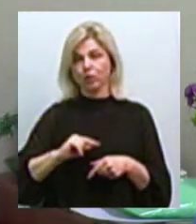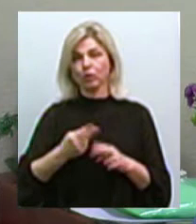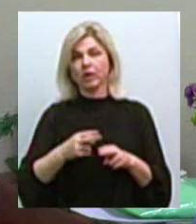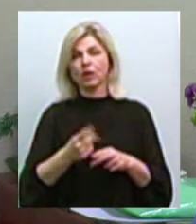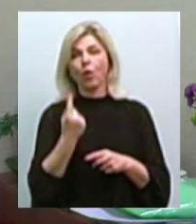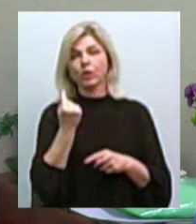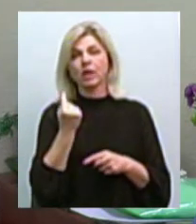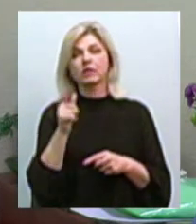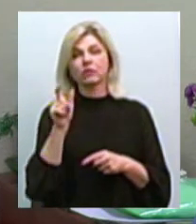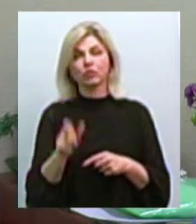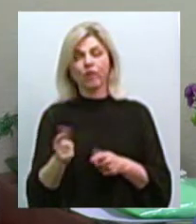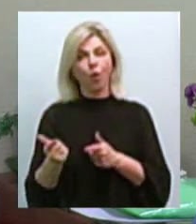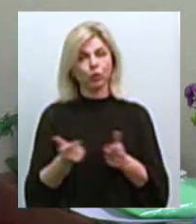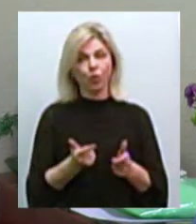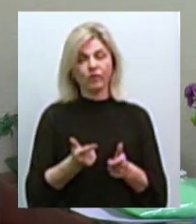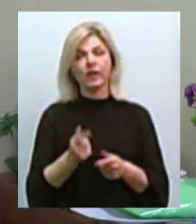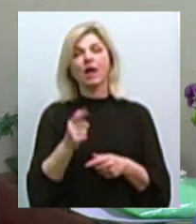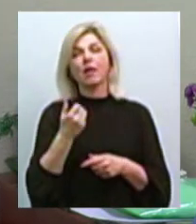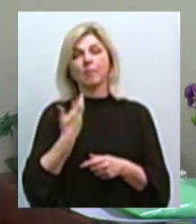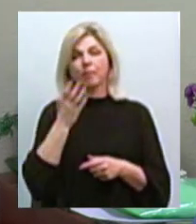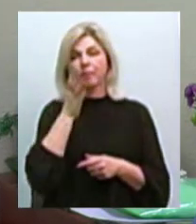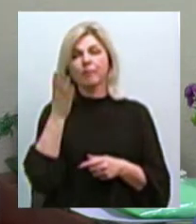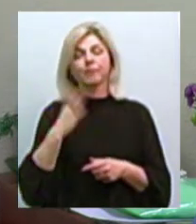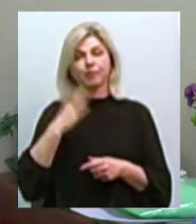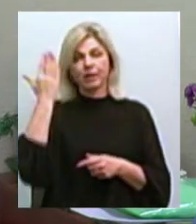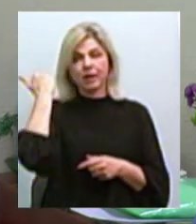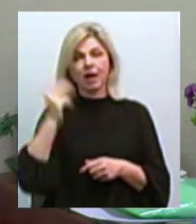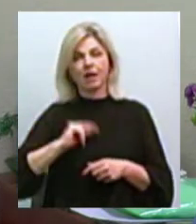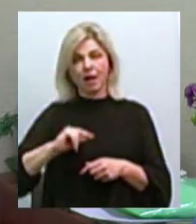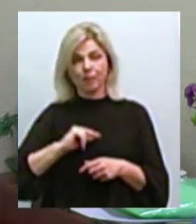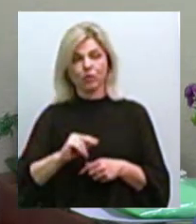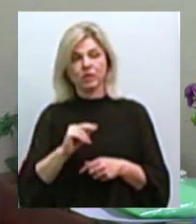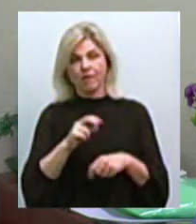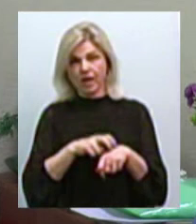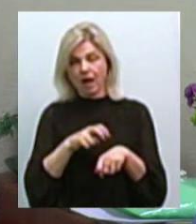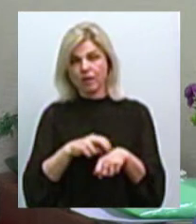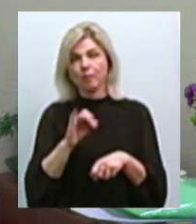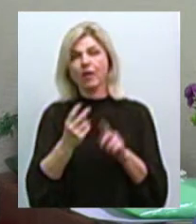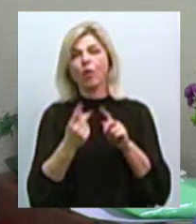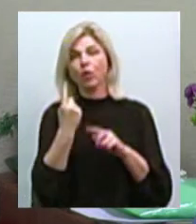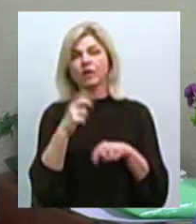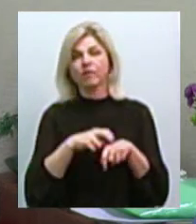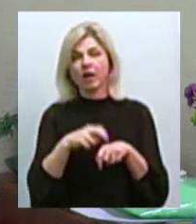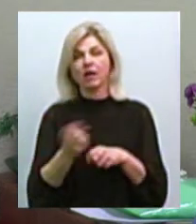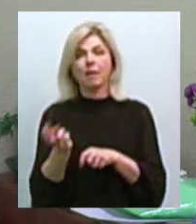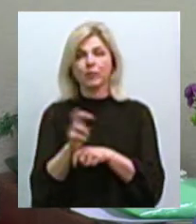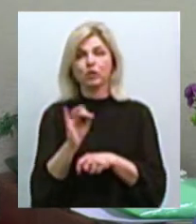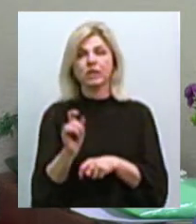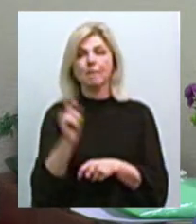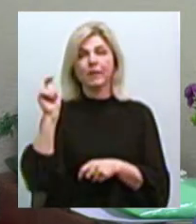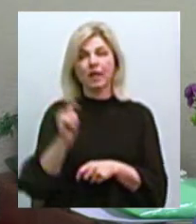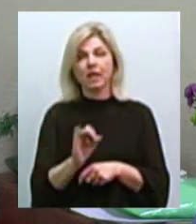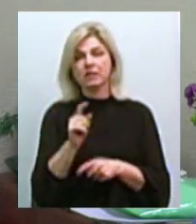підготовлений лікар, який працював лікарем фіброгастрододеноскопії. І один лікар, який прибув до нас з іншого міста.